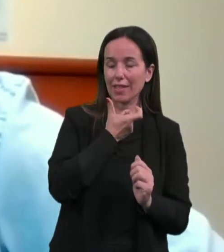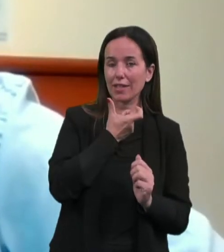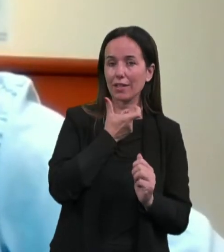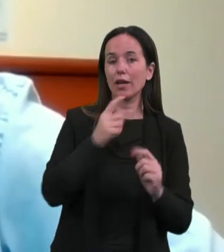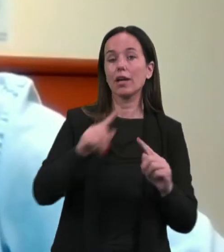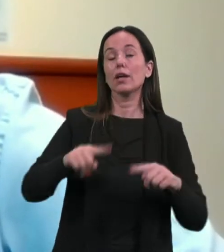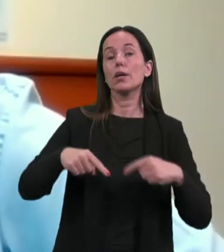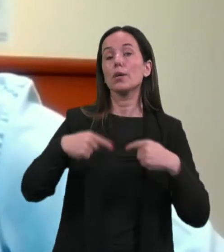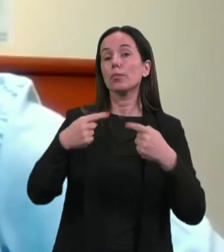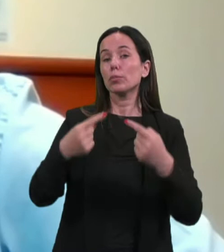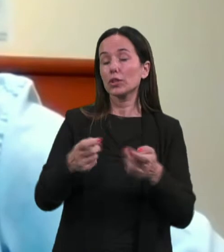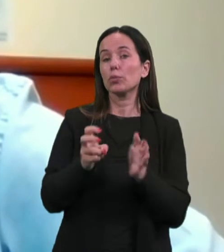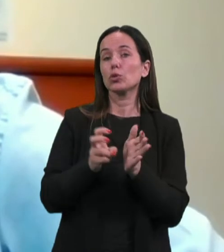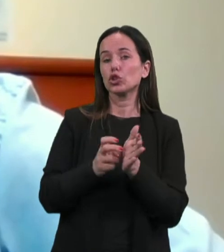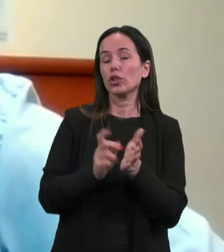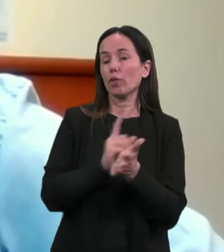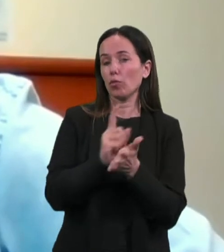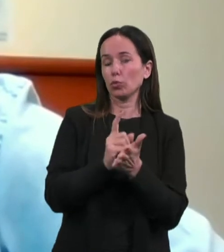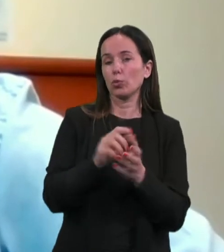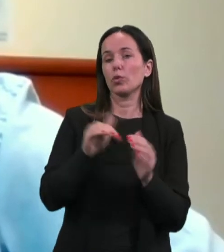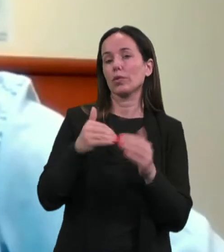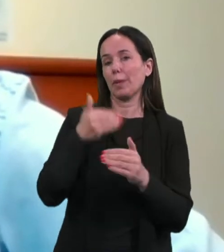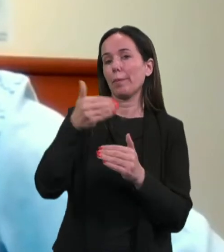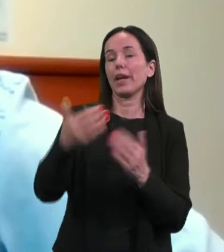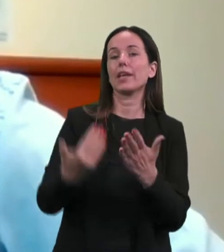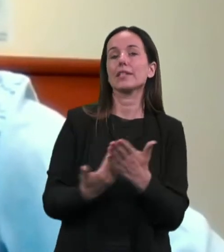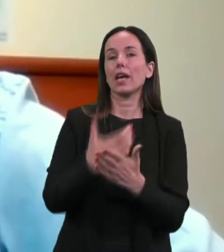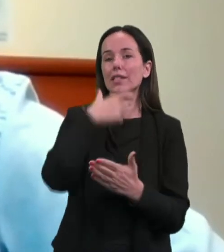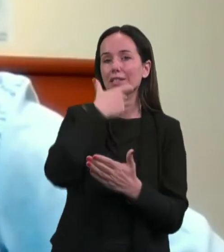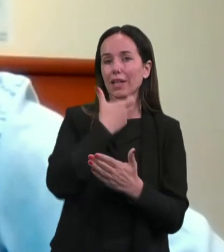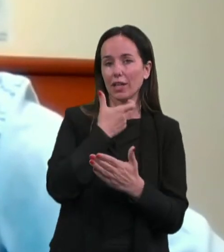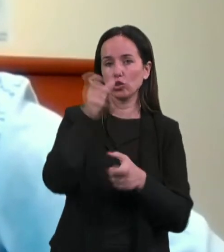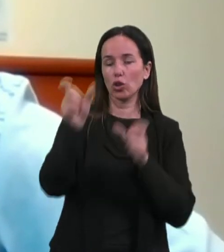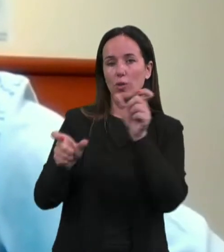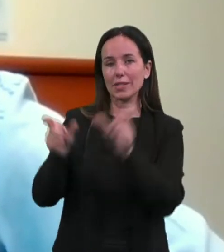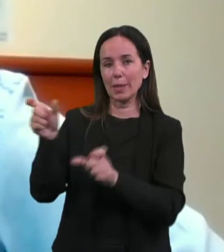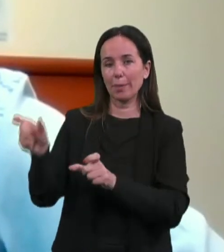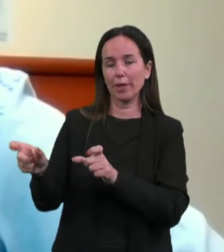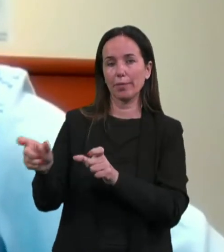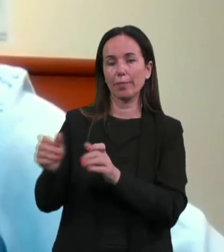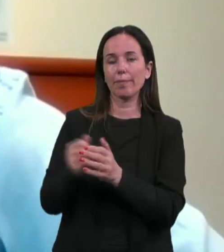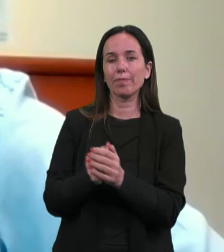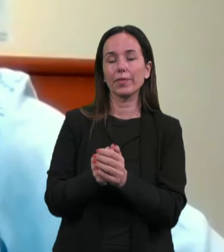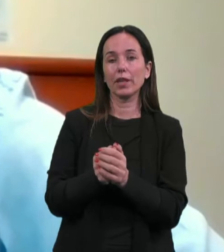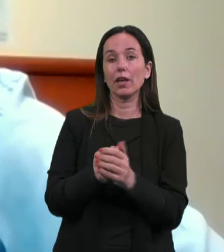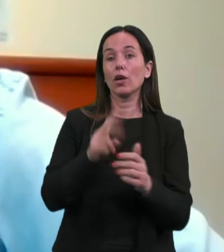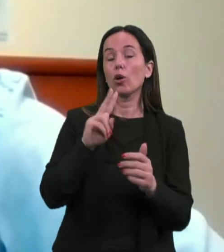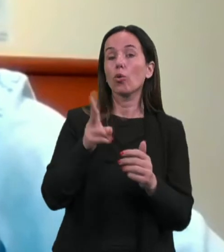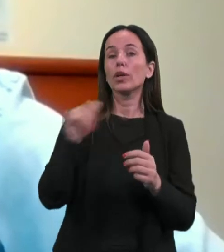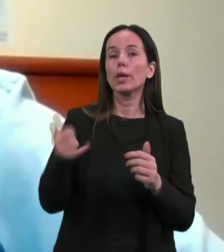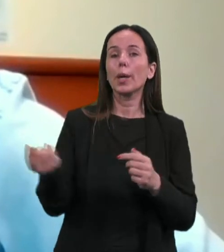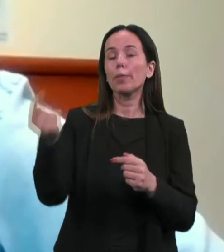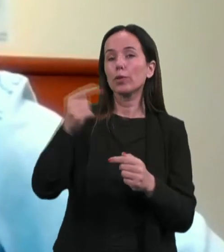v naslednjem obdobju pa za starostnike. No, ko pa je prišlo